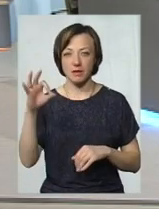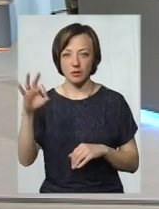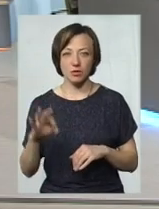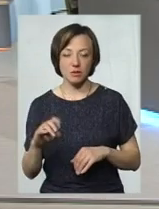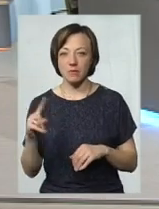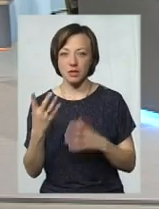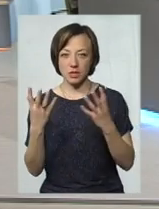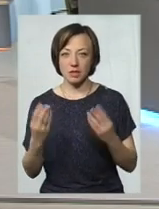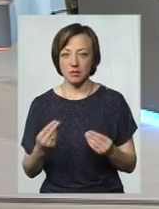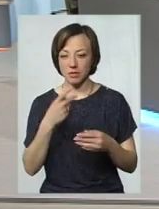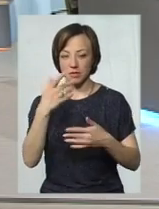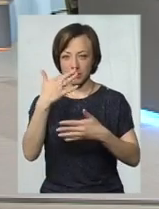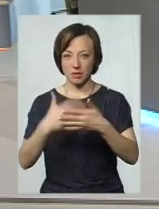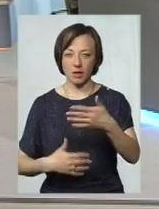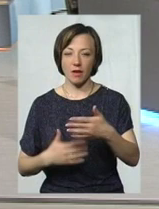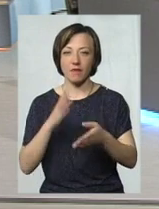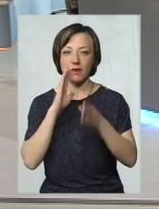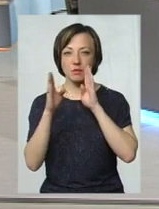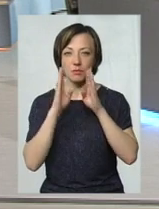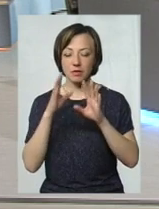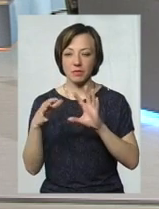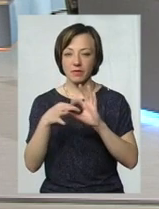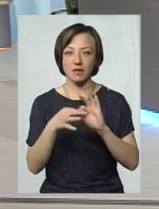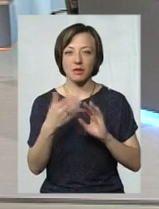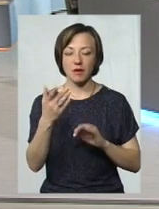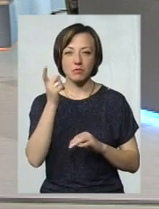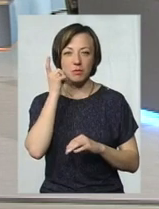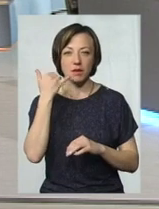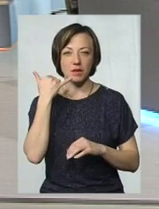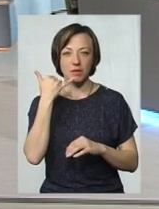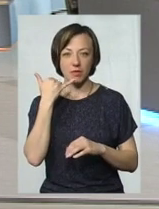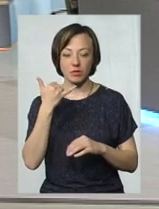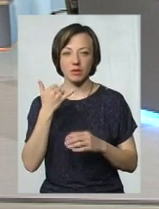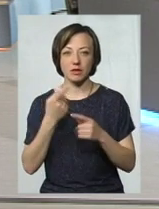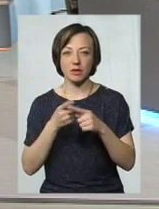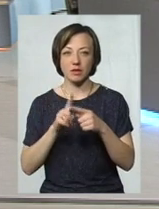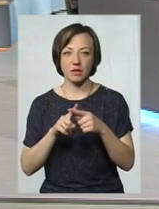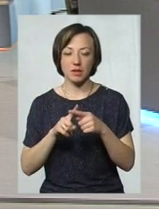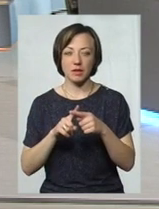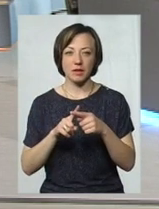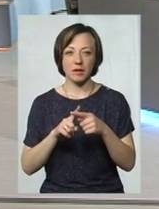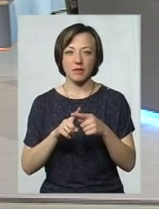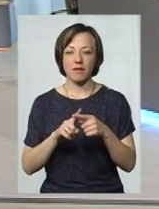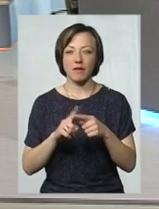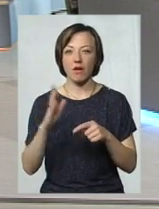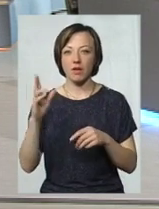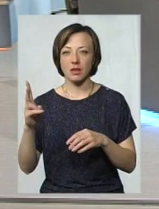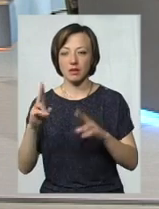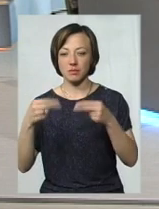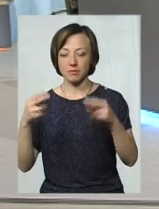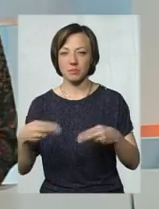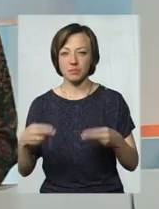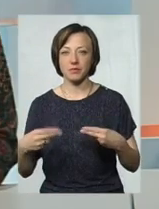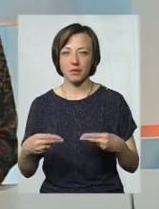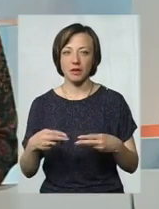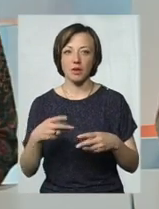стрічку новин у Фейсбуці, якщо у вас підв'язаний ваш мобільний телефон, який синхронізує контакти, у вас буде вискакувати, там,